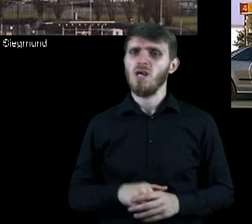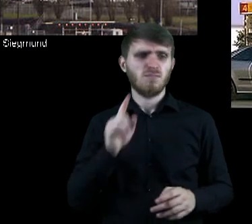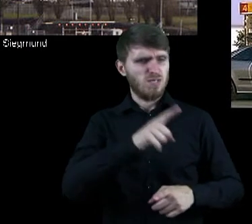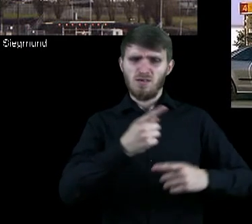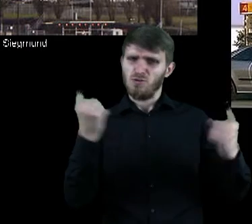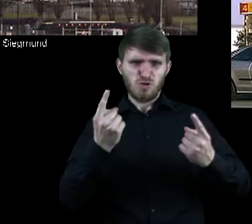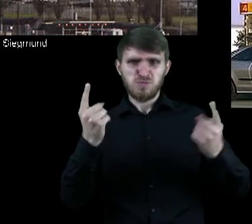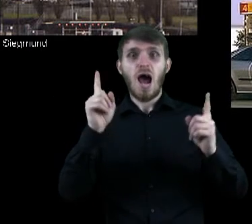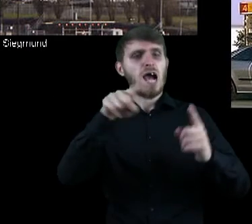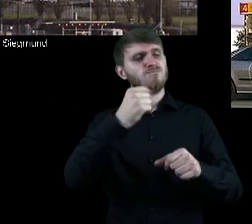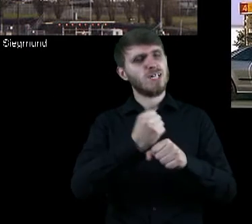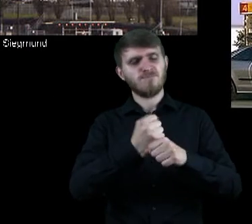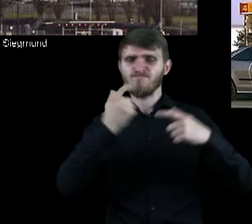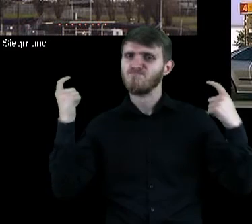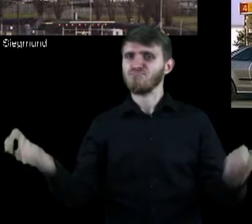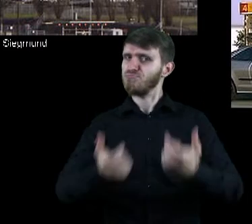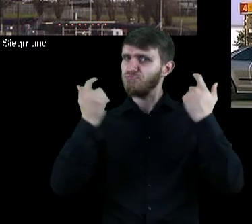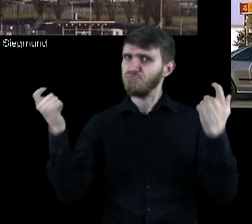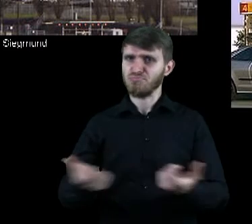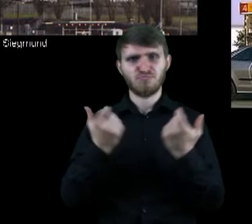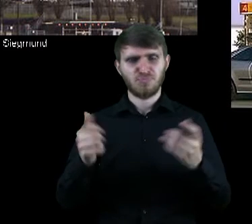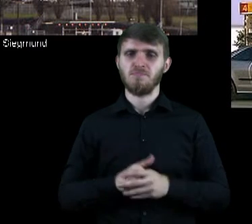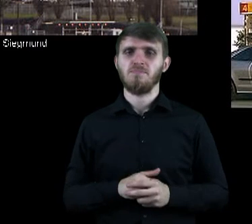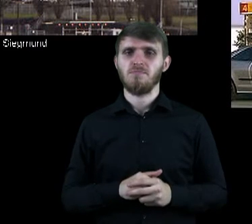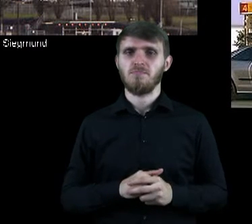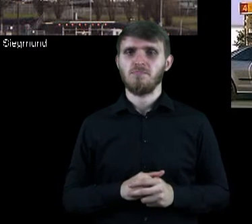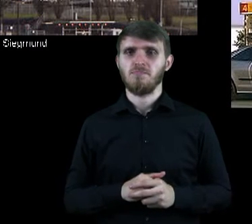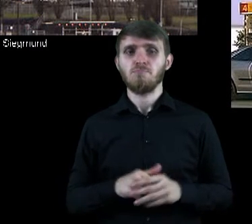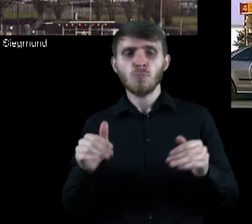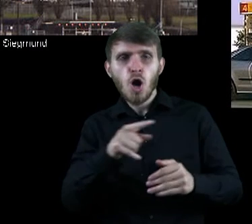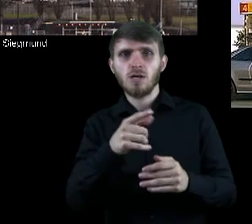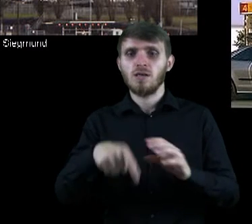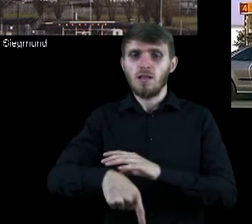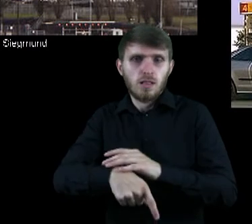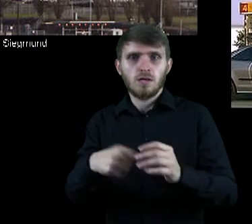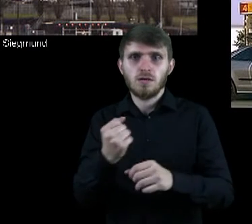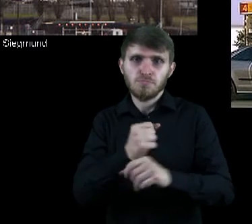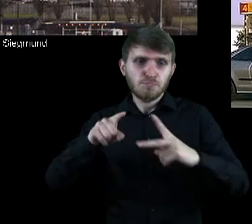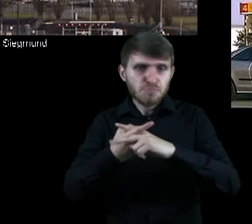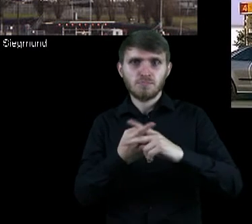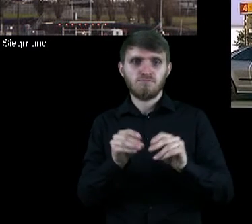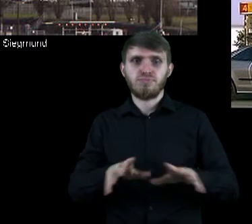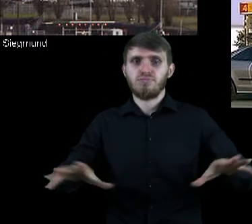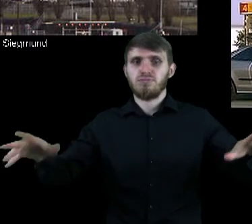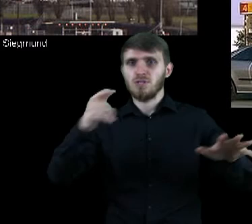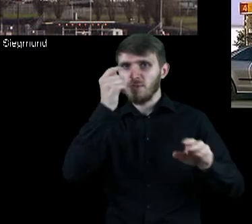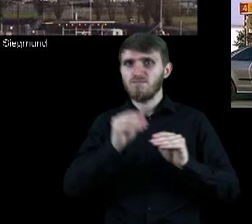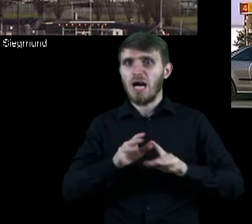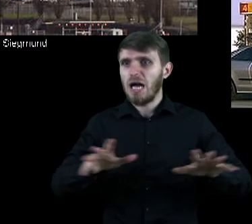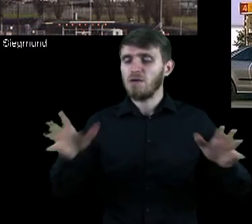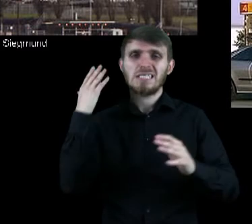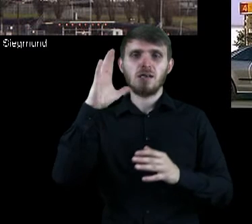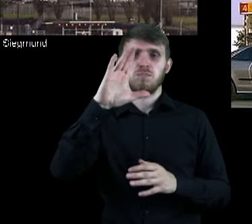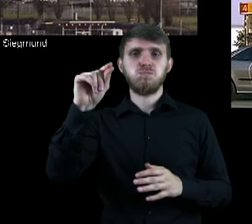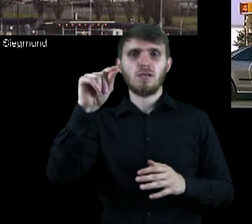To cud techniki, ale praca na niej jest niebezpieczna. No i może wywołać katastrofę ekologiczną, jak